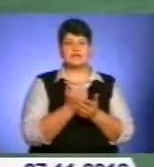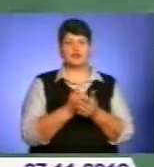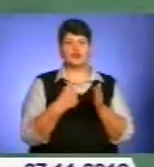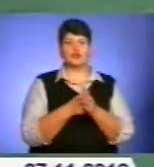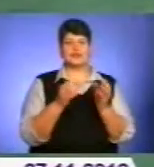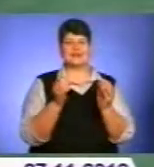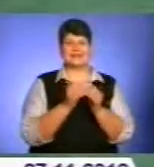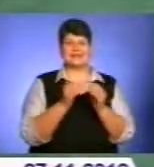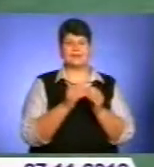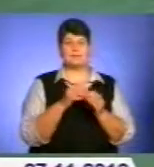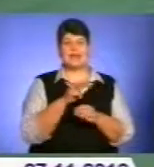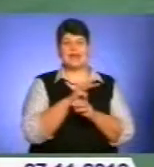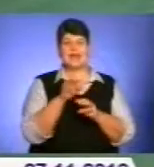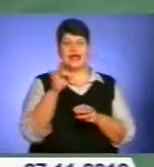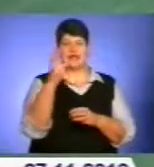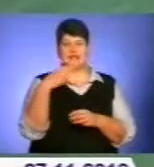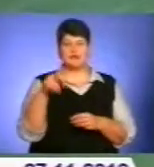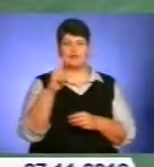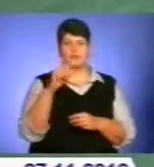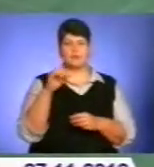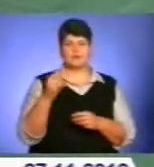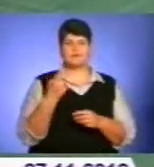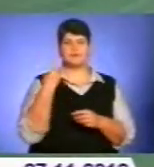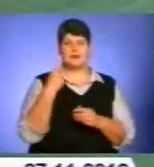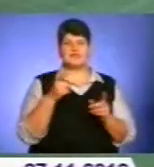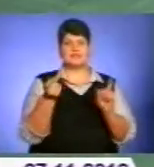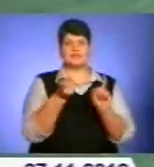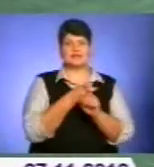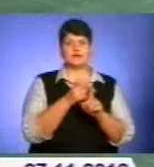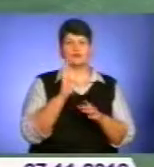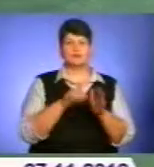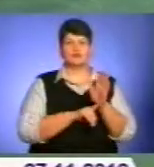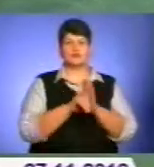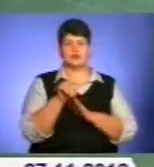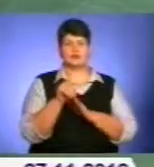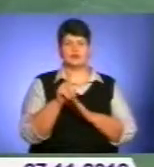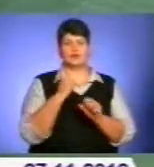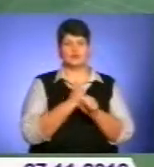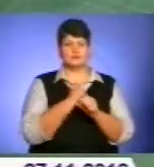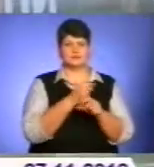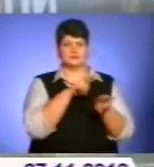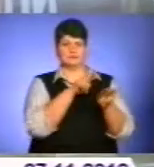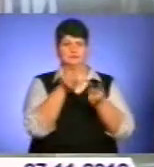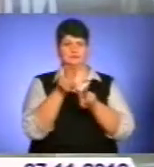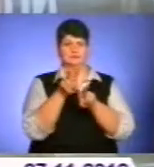установку до ГТС та збудувати гілку газопроводу. Перший стик цього газопроводу почали зварювати в онлайн-режимі.